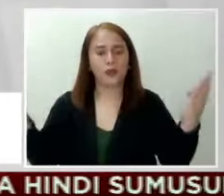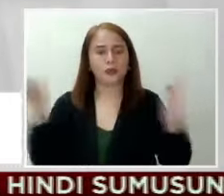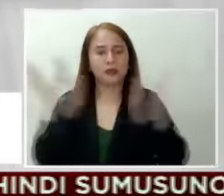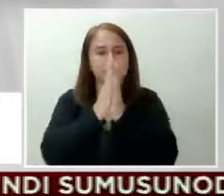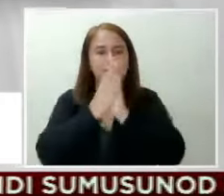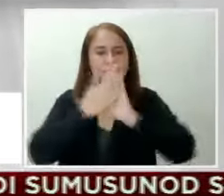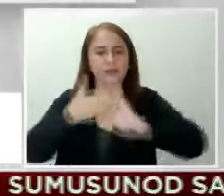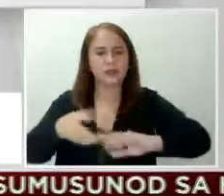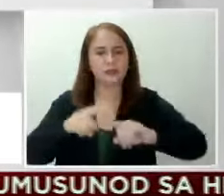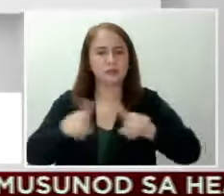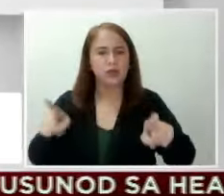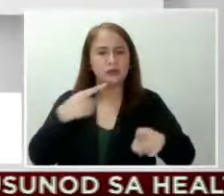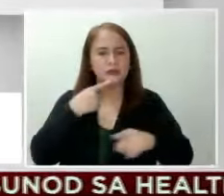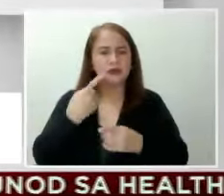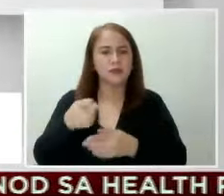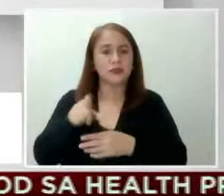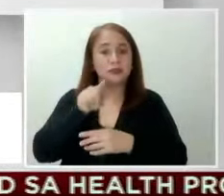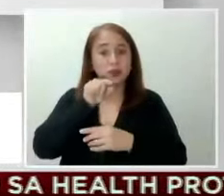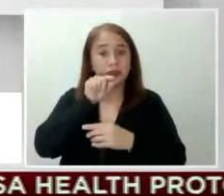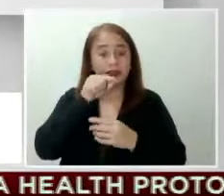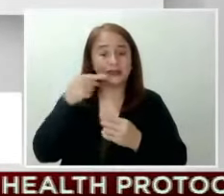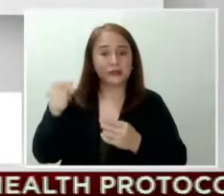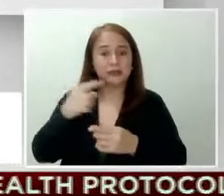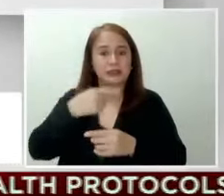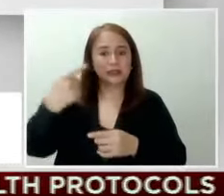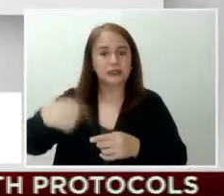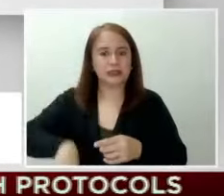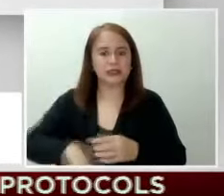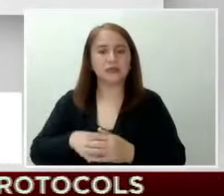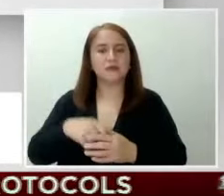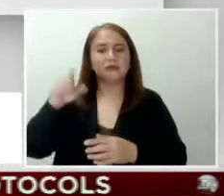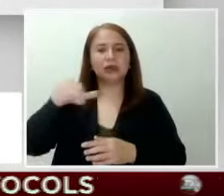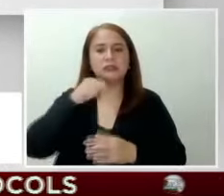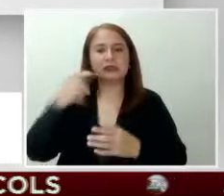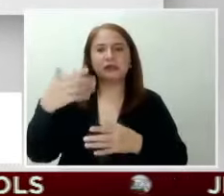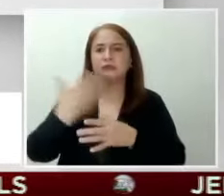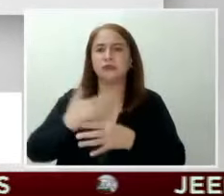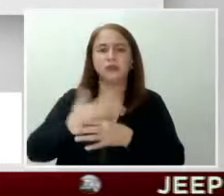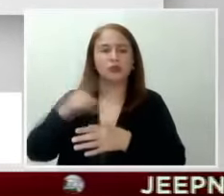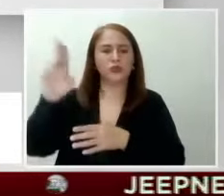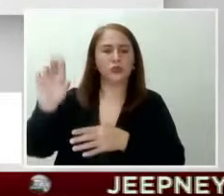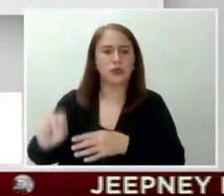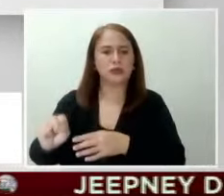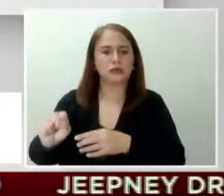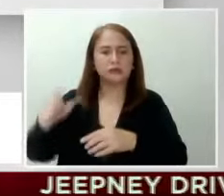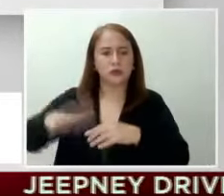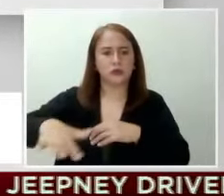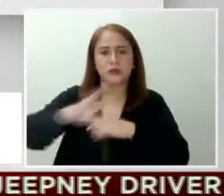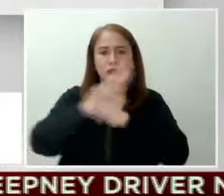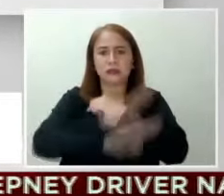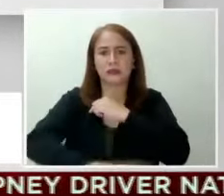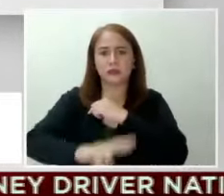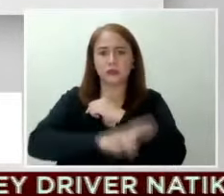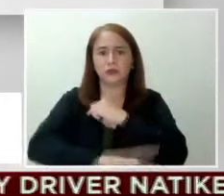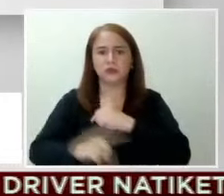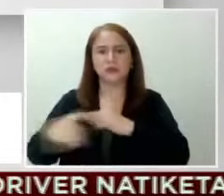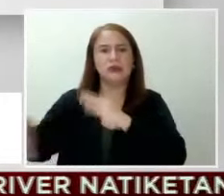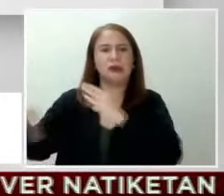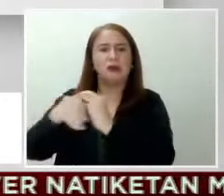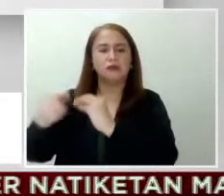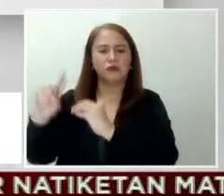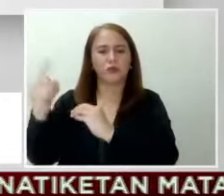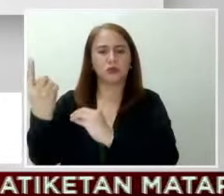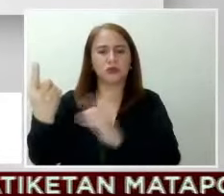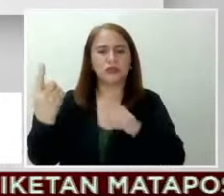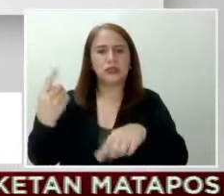Pero sa isang tweet sinabi ng China na di dapat makialam ang Amerika sa rehyon at ginagatungan lang nito ang